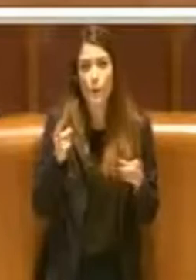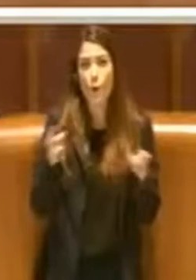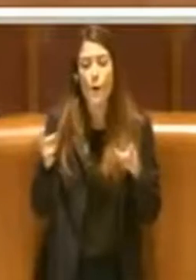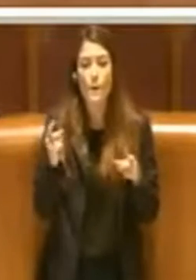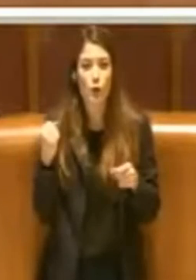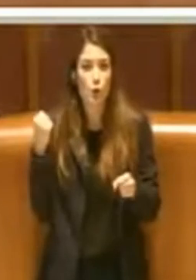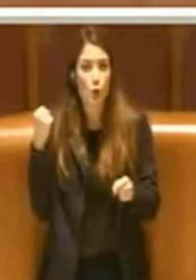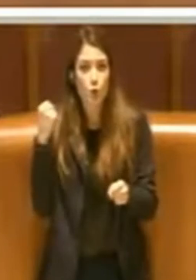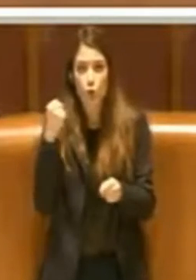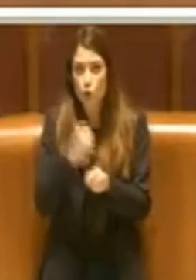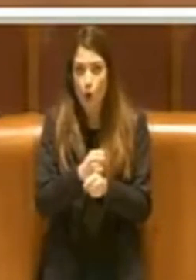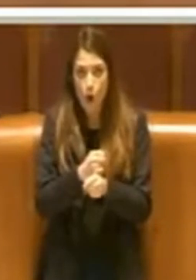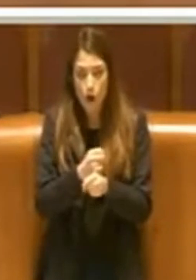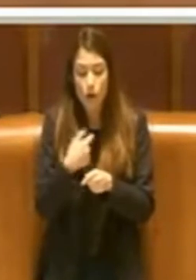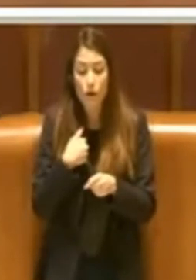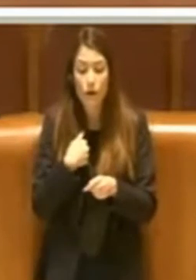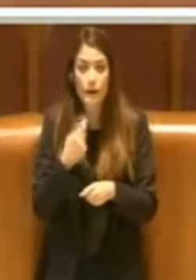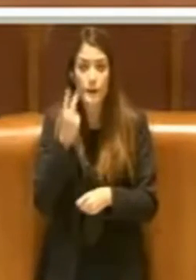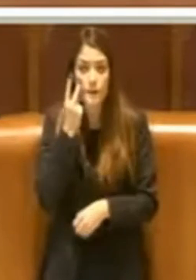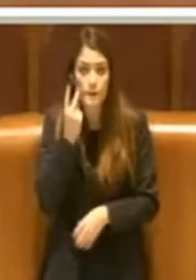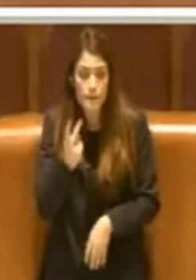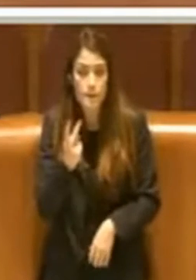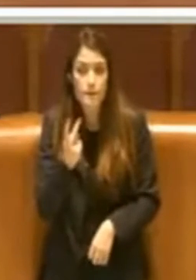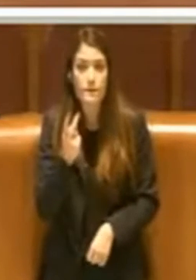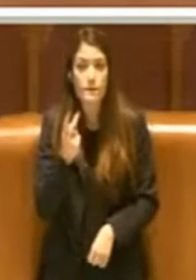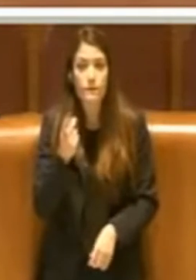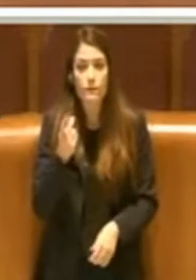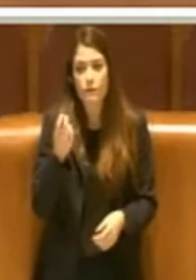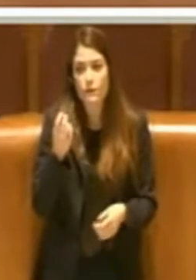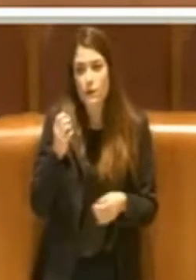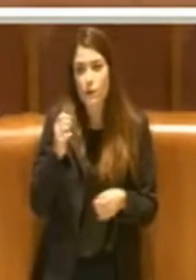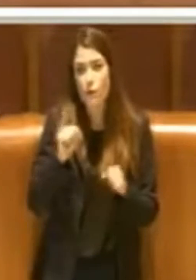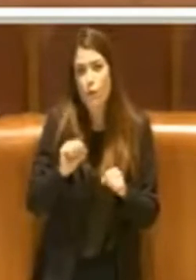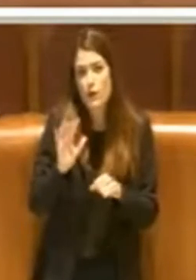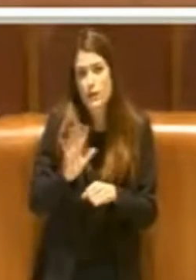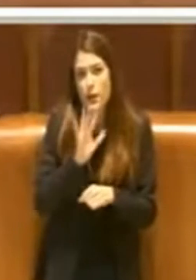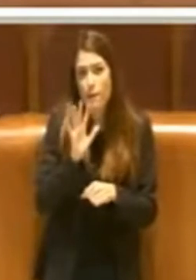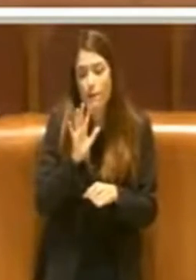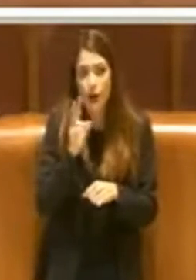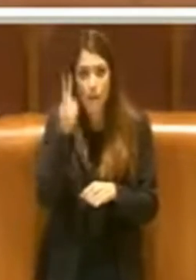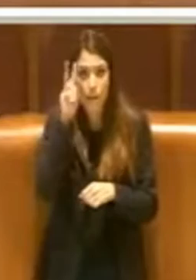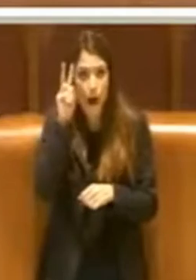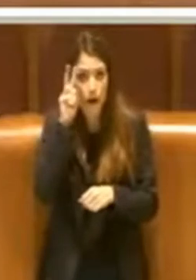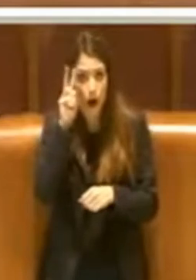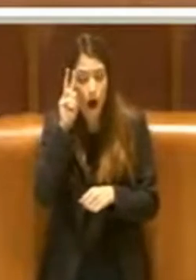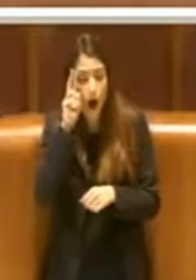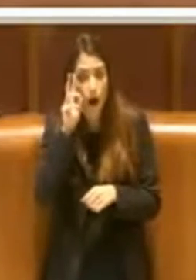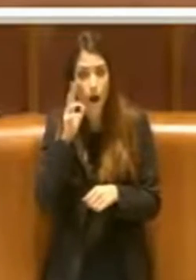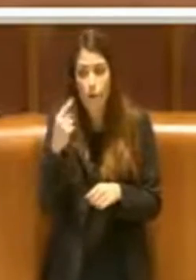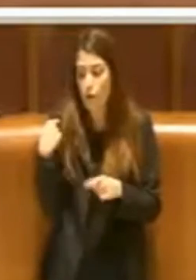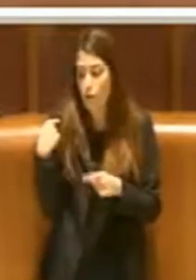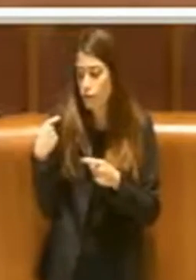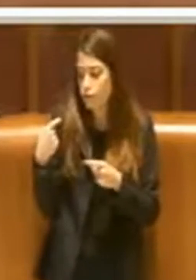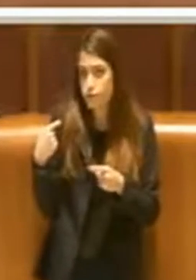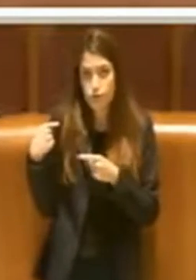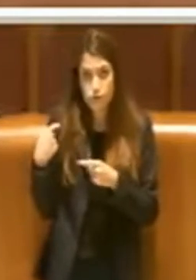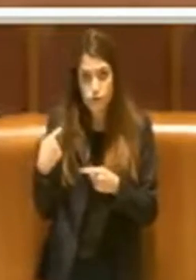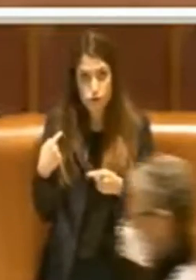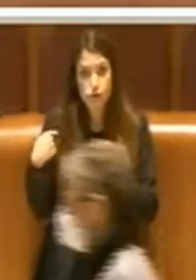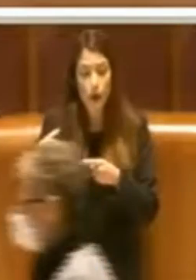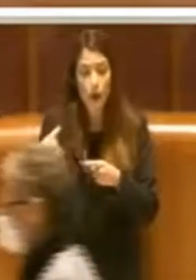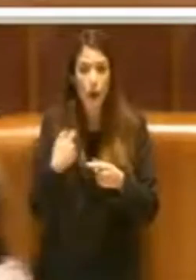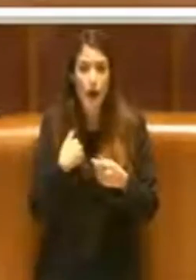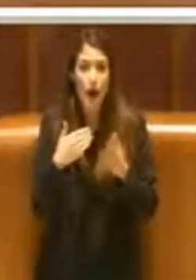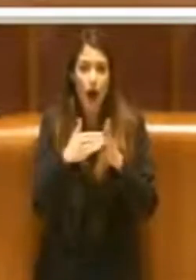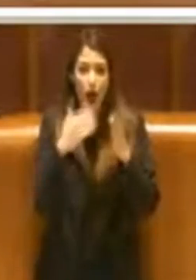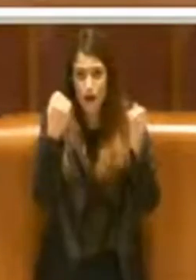Io me ne sono accorto, può sembrare banale, quando in questi giorni, sono stato molti giorni